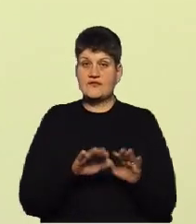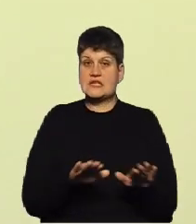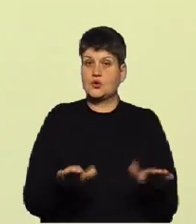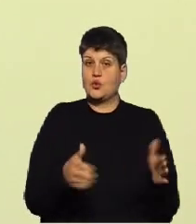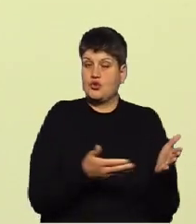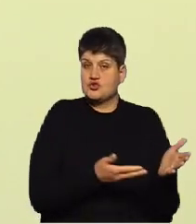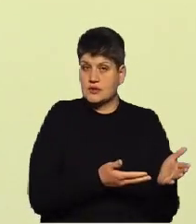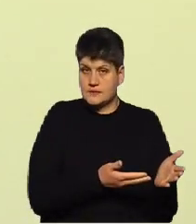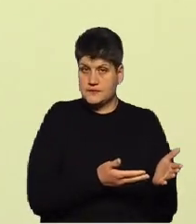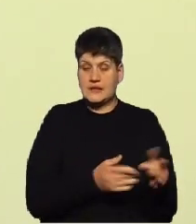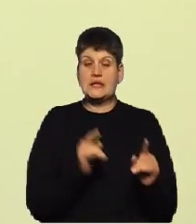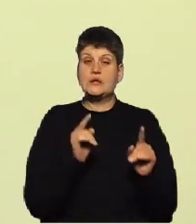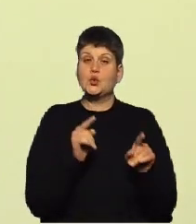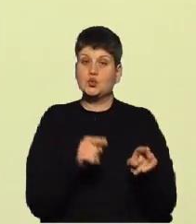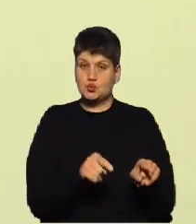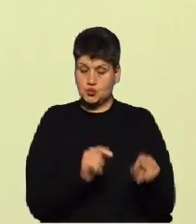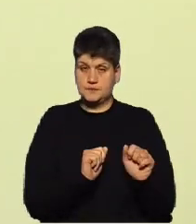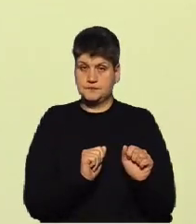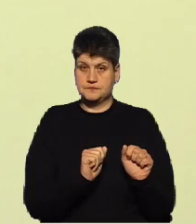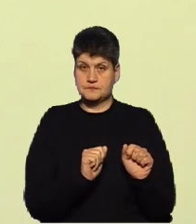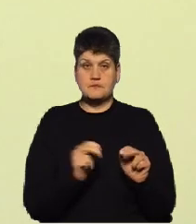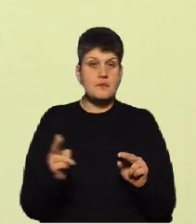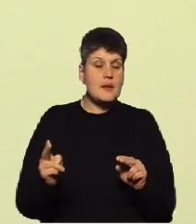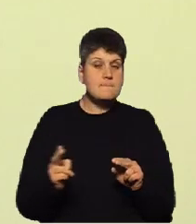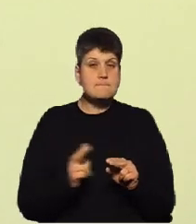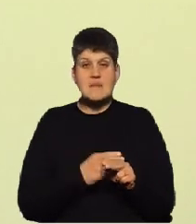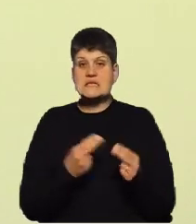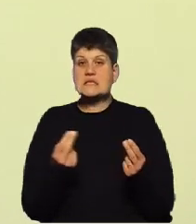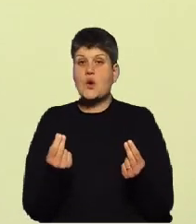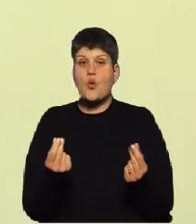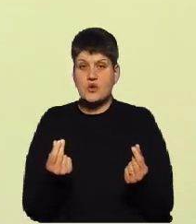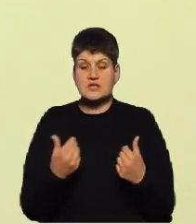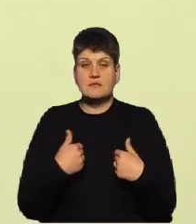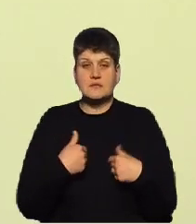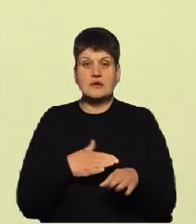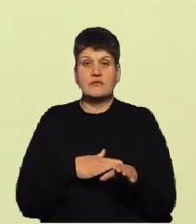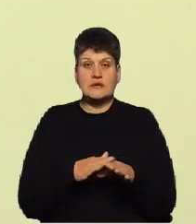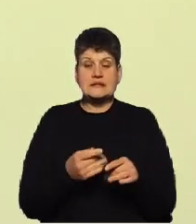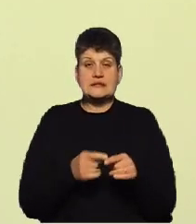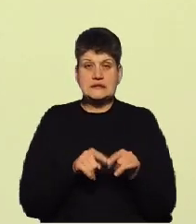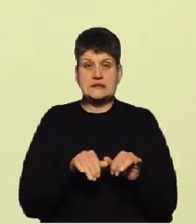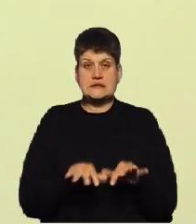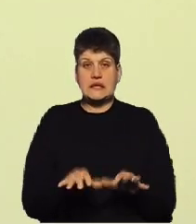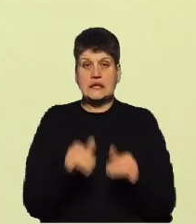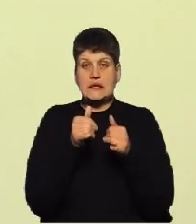І тому без коштів ми здійснити оці заходи в місті не можемо.